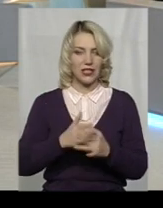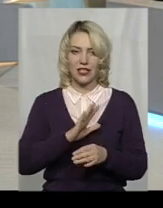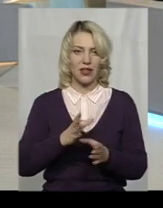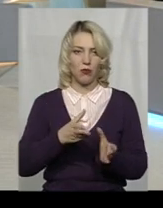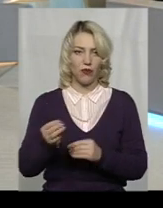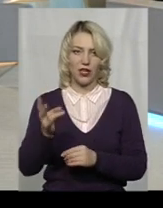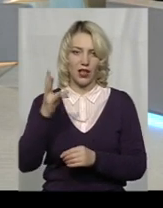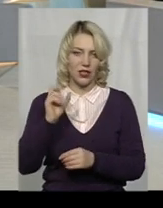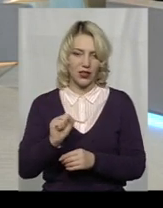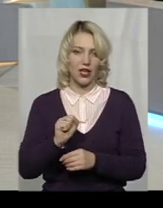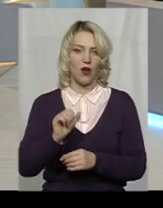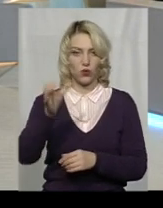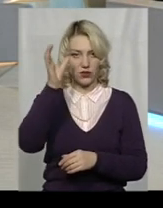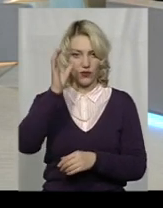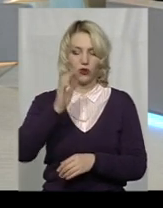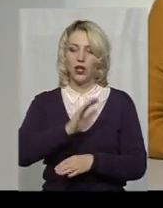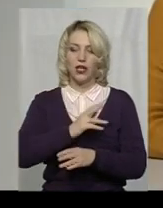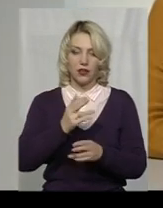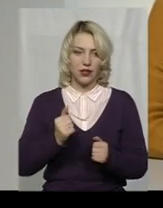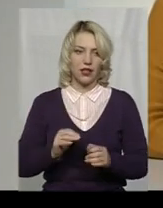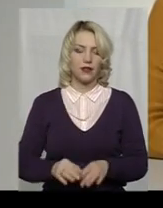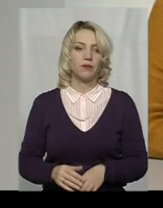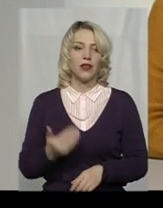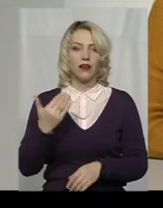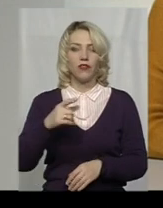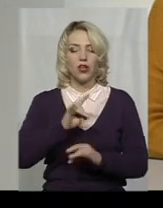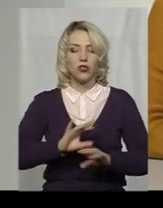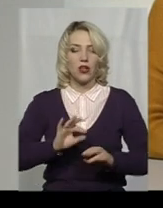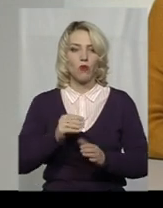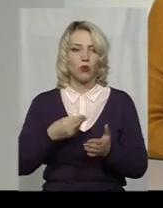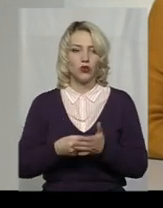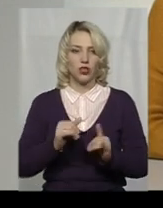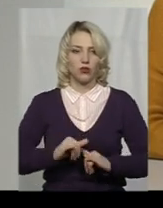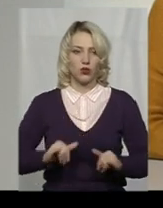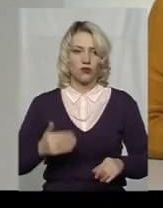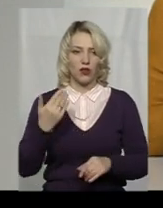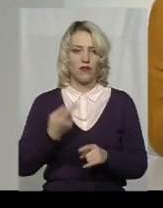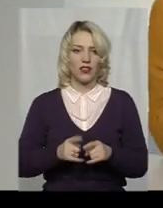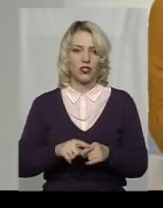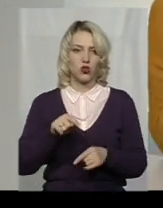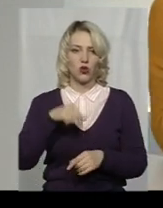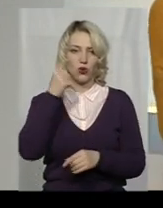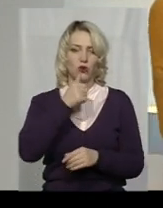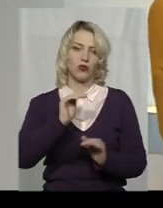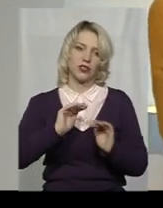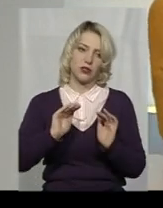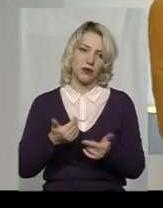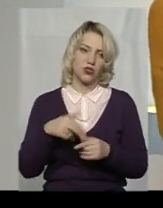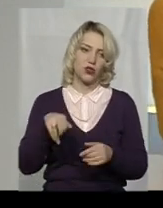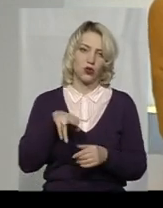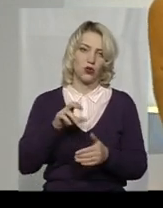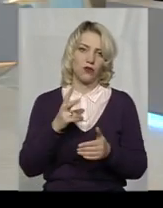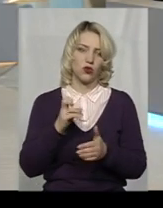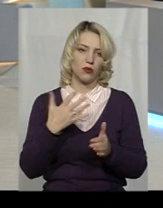І ви згадали про бюджет розвитку. Він цього року зменшується до 250